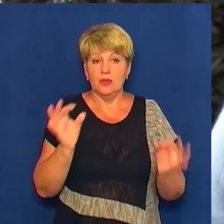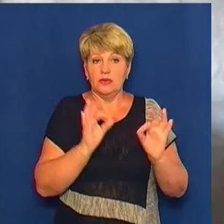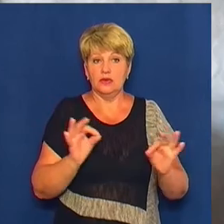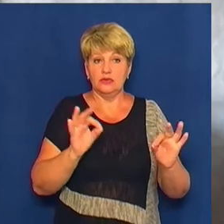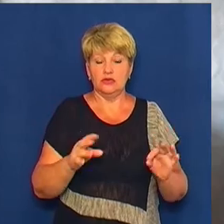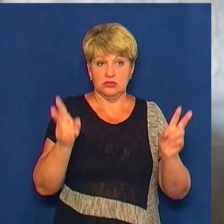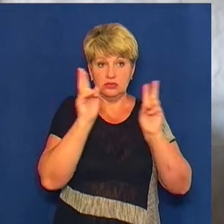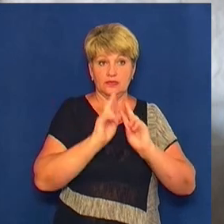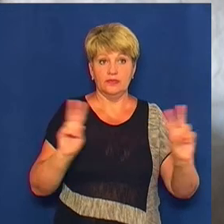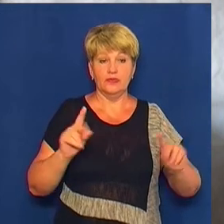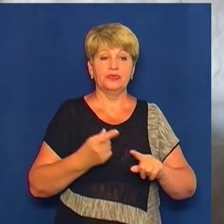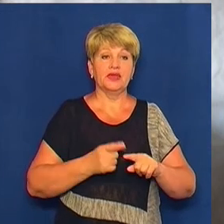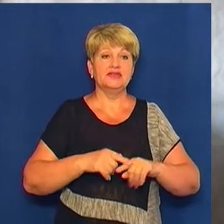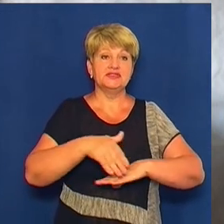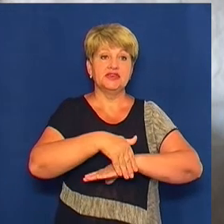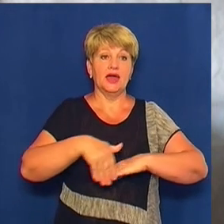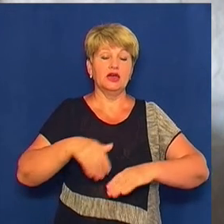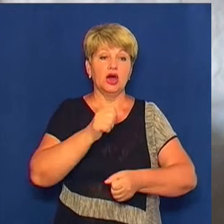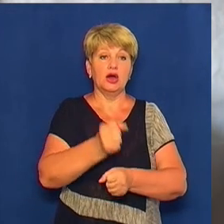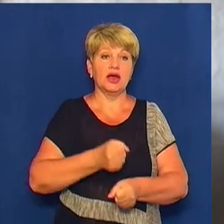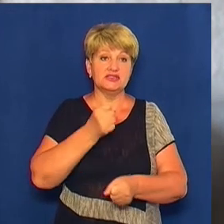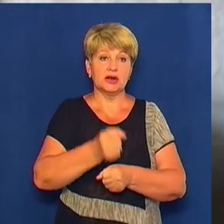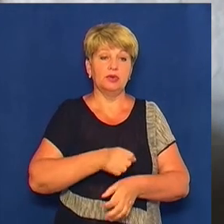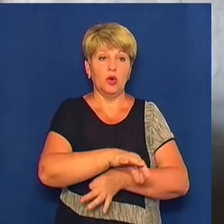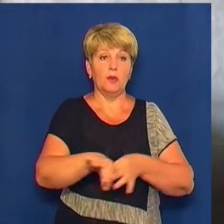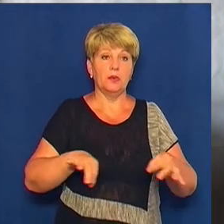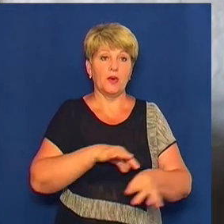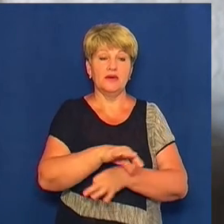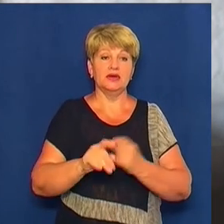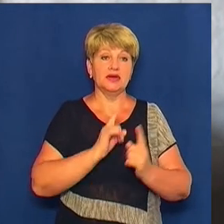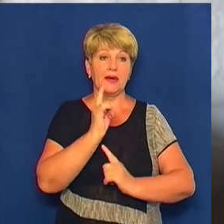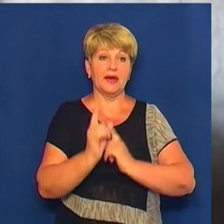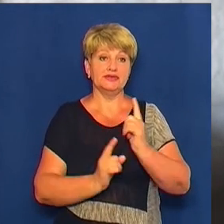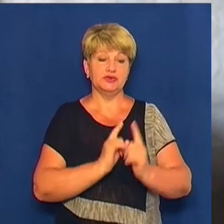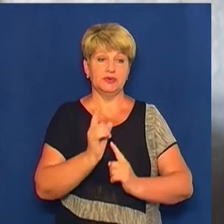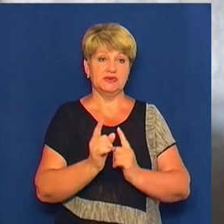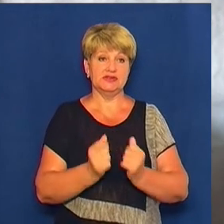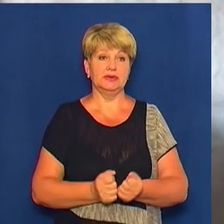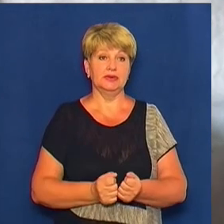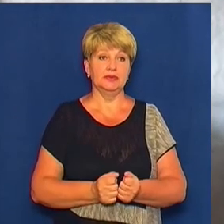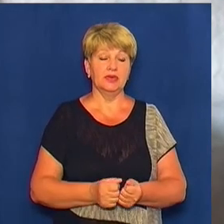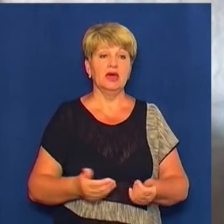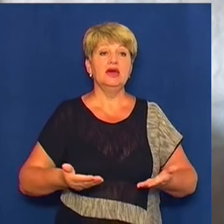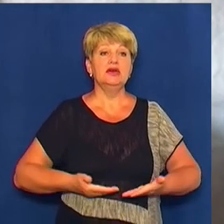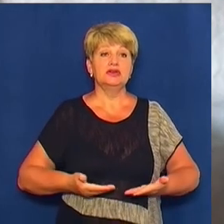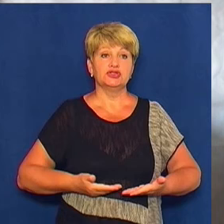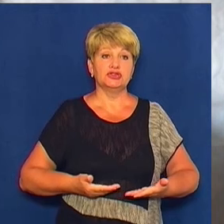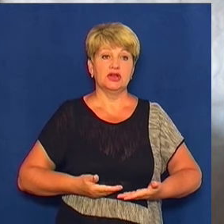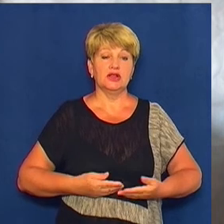нічого не відомо. Це адреса, розроблявся проєкт реконструкції житлової